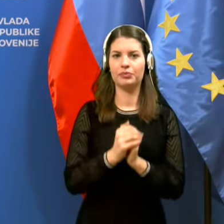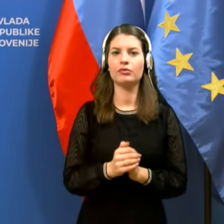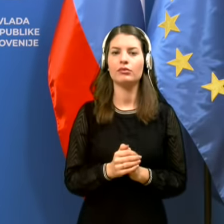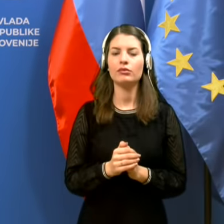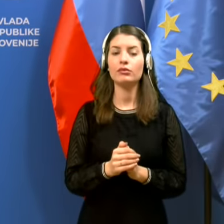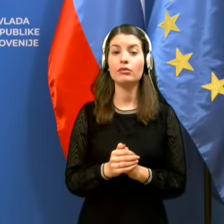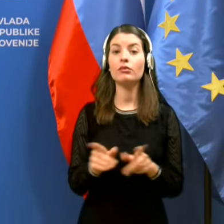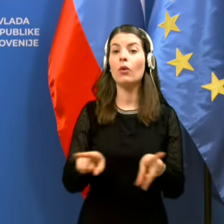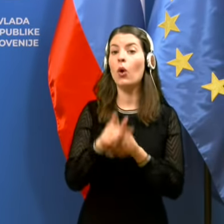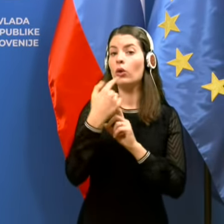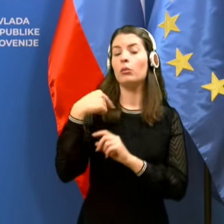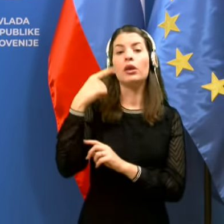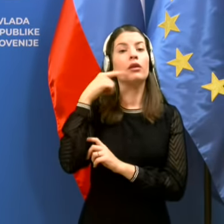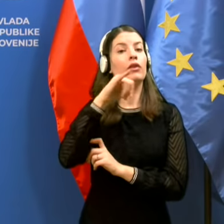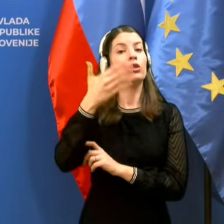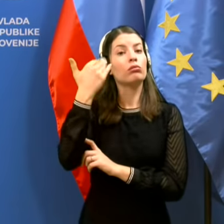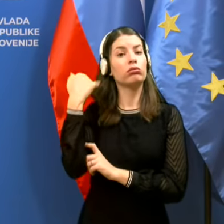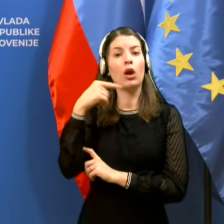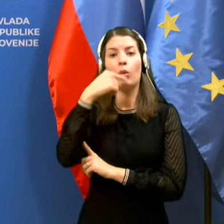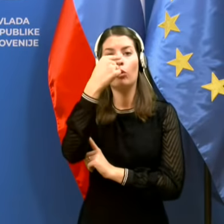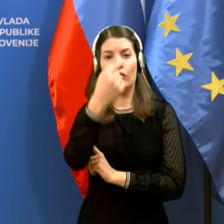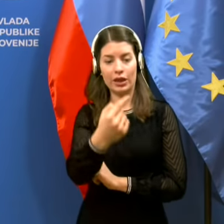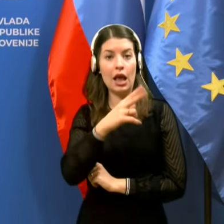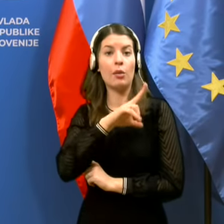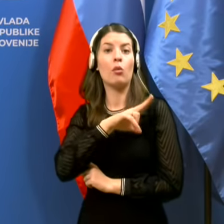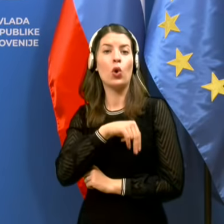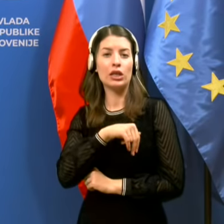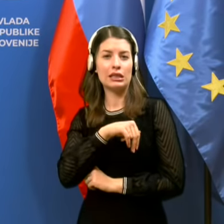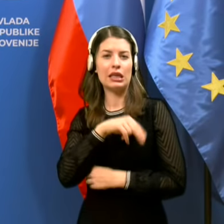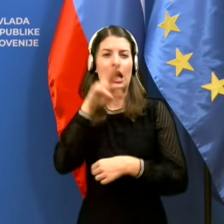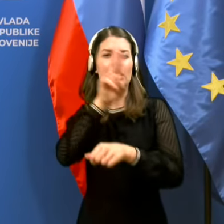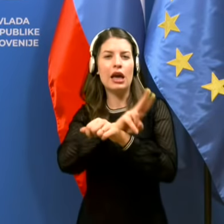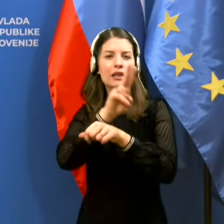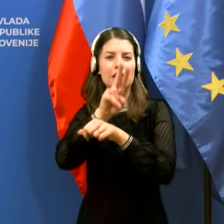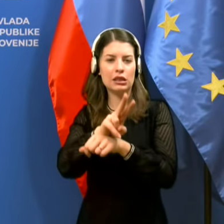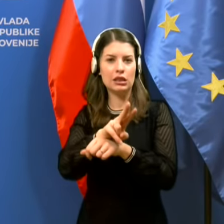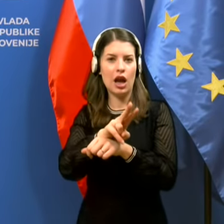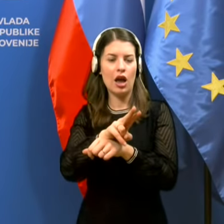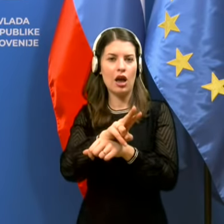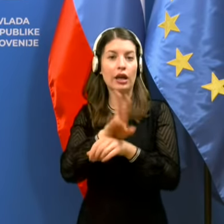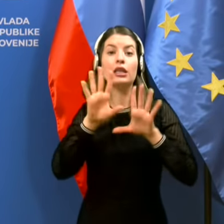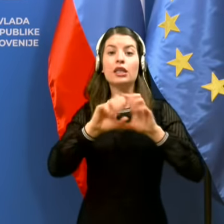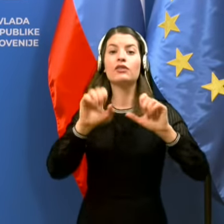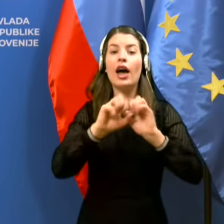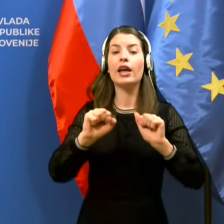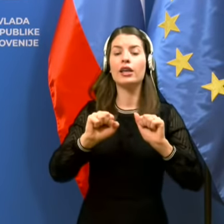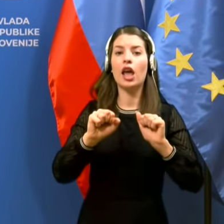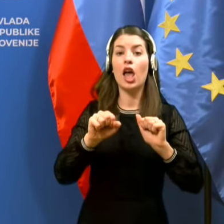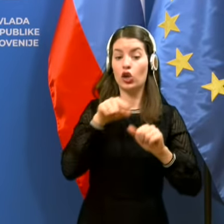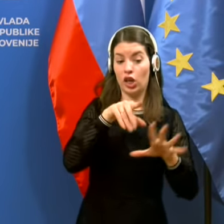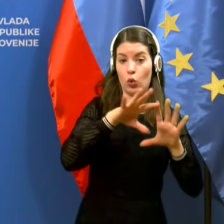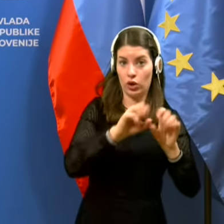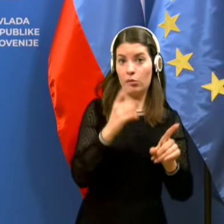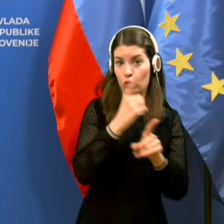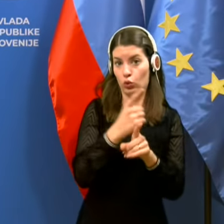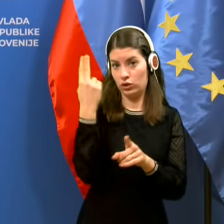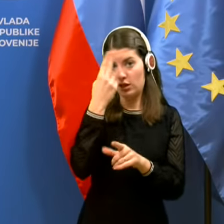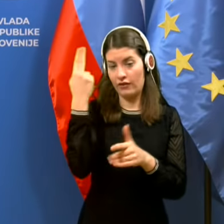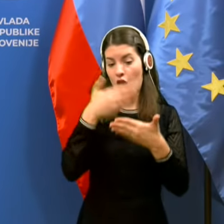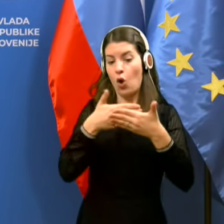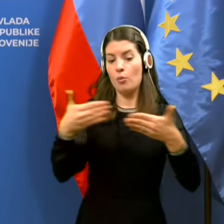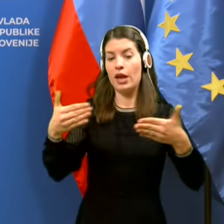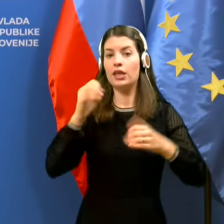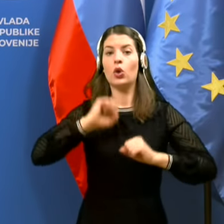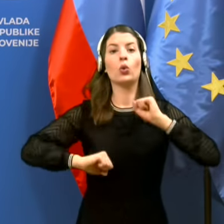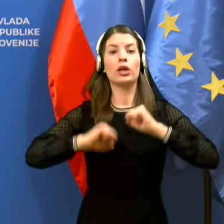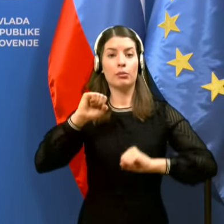Tukaj, smo vedno povedali, policija seveda nadzira izvajanje ukrepov, recimo med tem je tudi seveda odloka omitve ogivanja